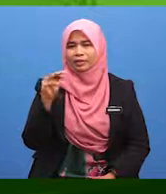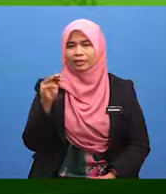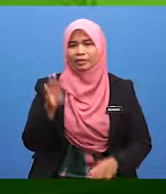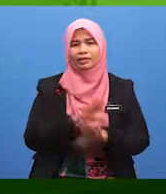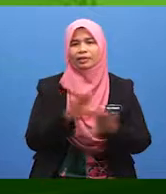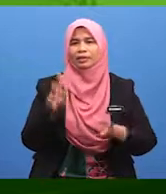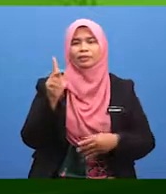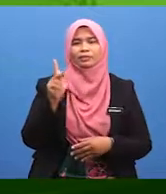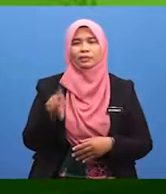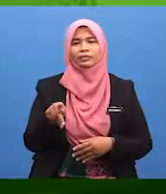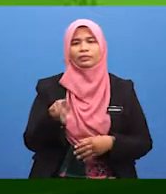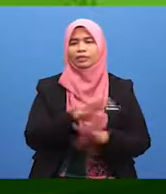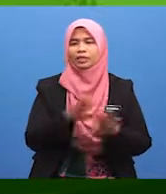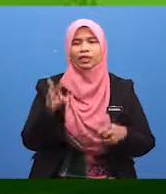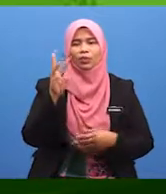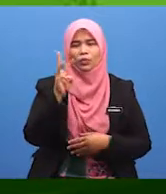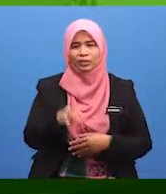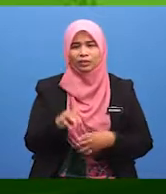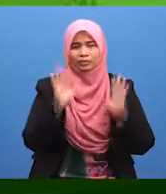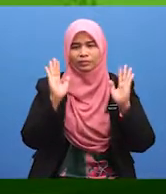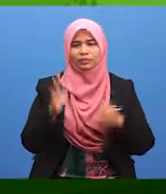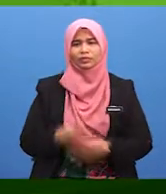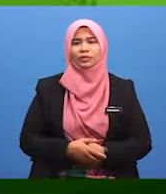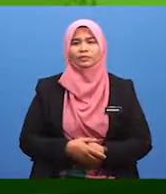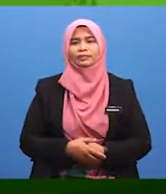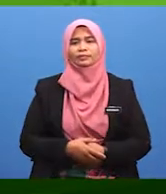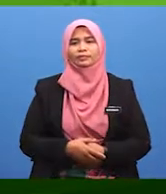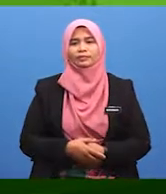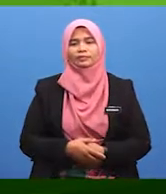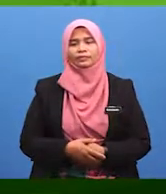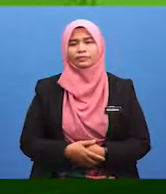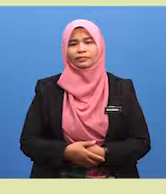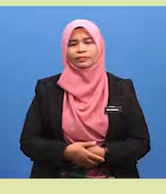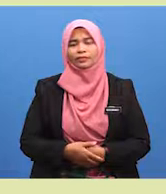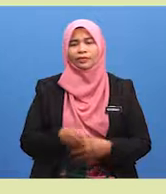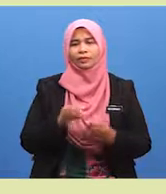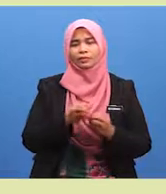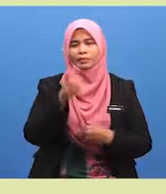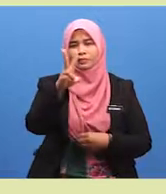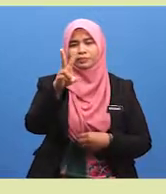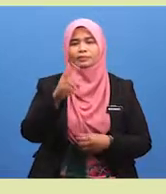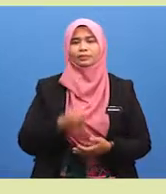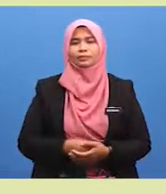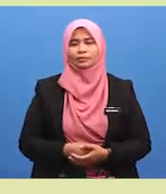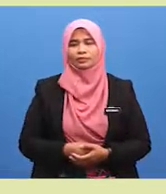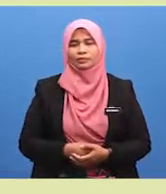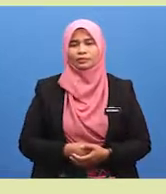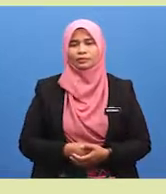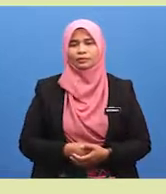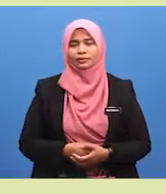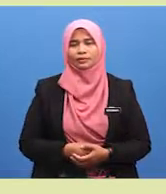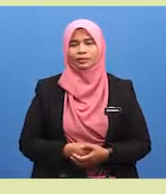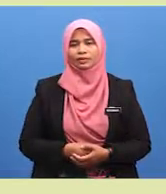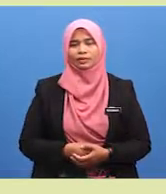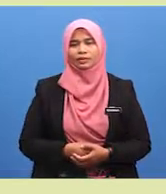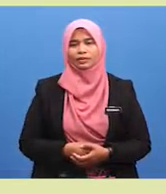mereka tidak diwajibkan untuk bersolat. keduanya, murid